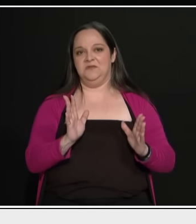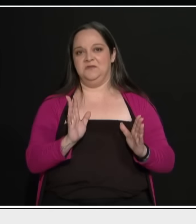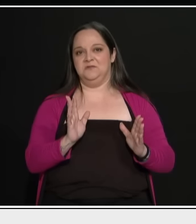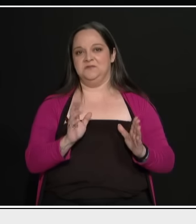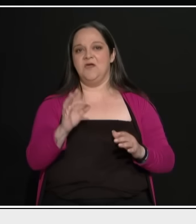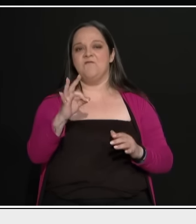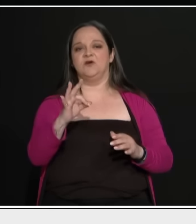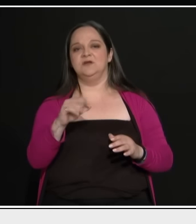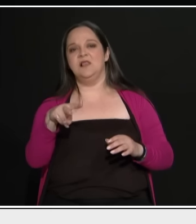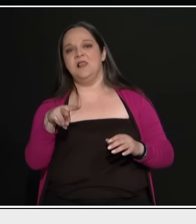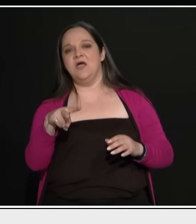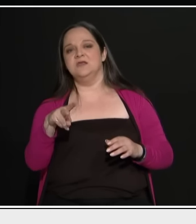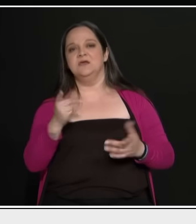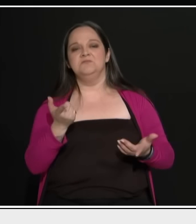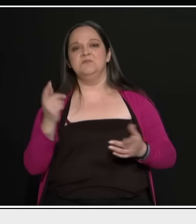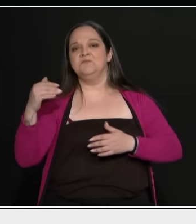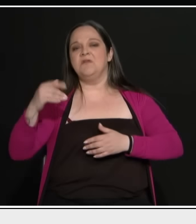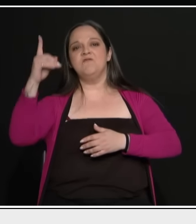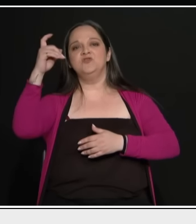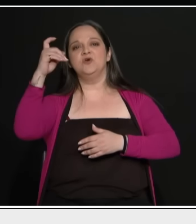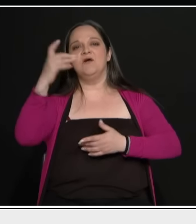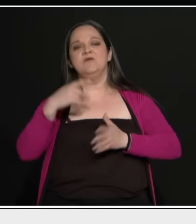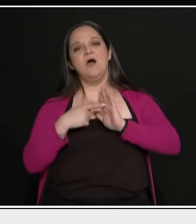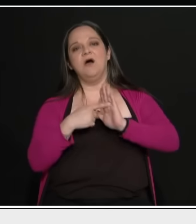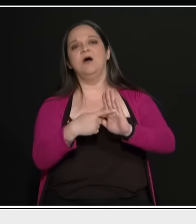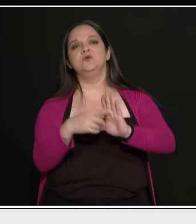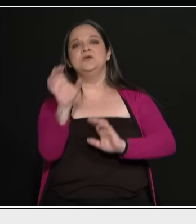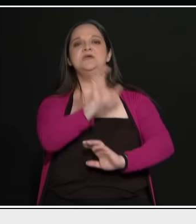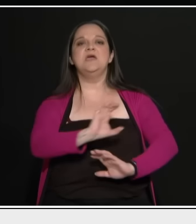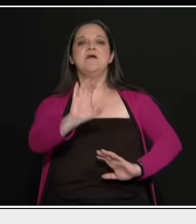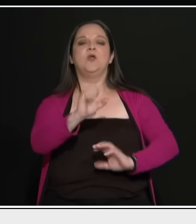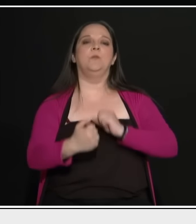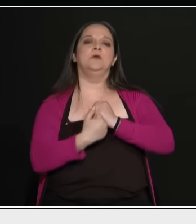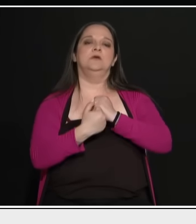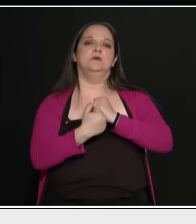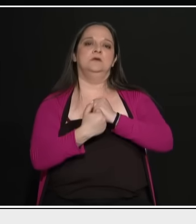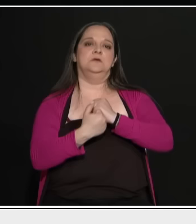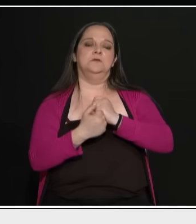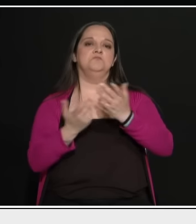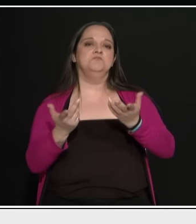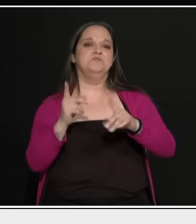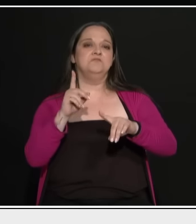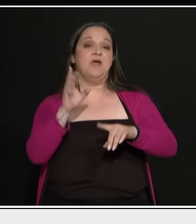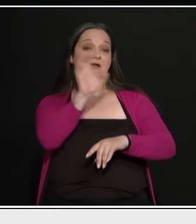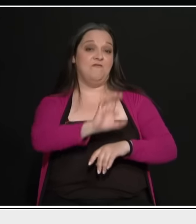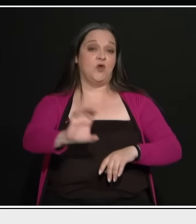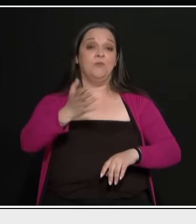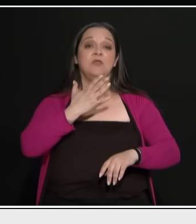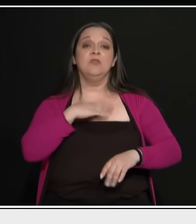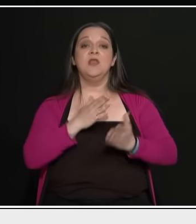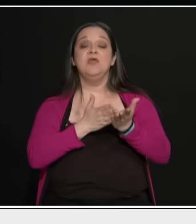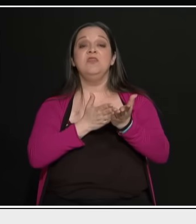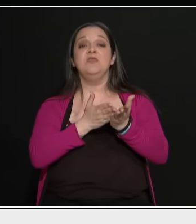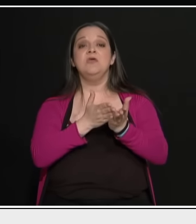Λάιεν και φωτογραφίζεται για να δείξει ότι η Ευρώπη είναι μαζί του. Η Ευρώπη θέλει δικαιοσύνη πάνω απ' όλα. Και δεν την